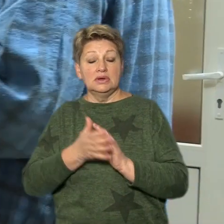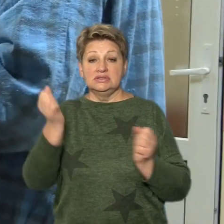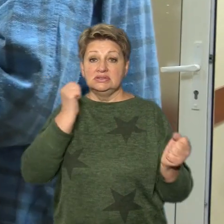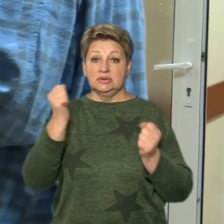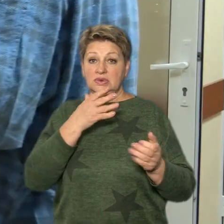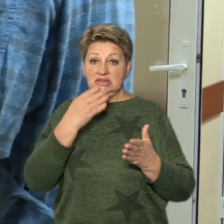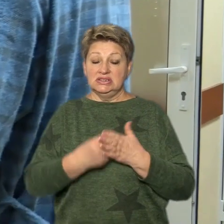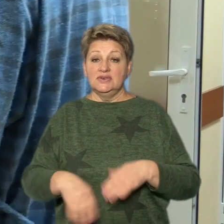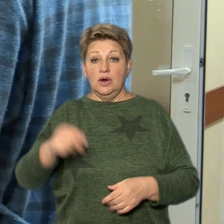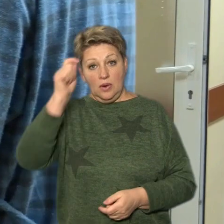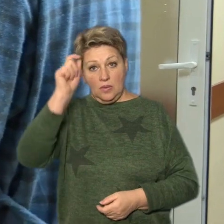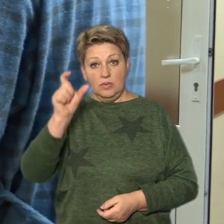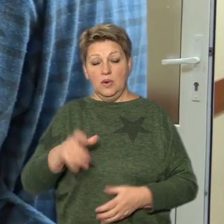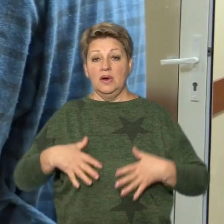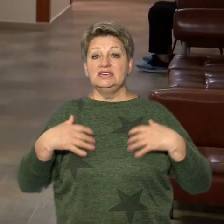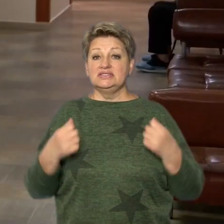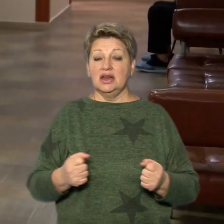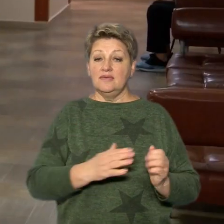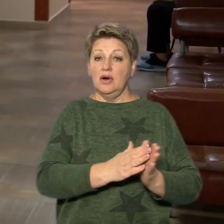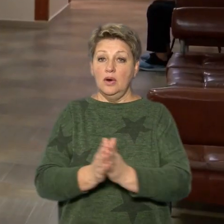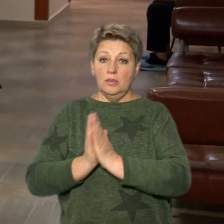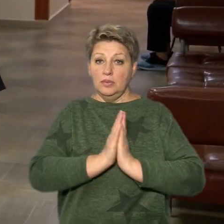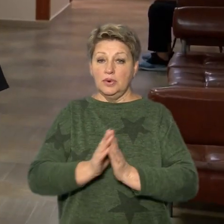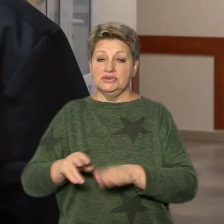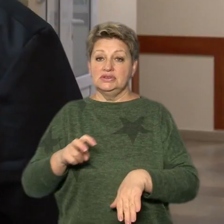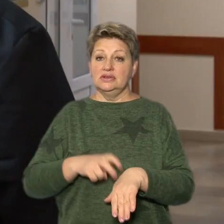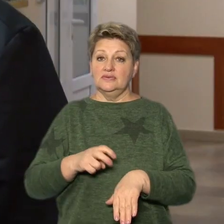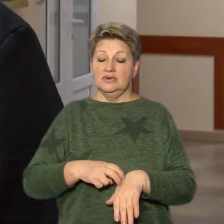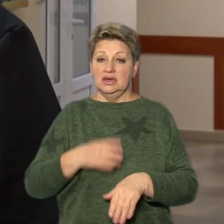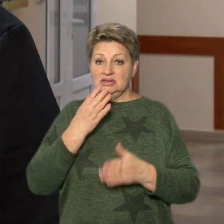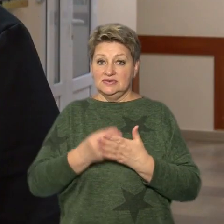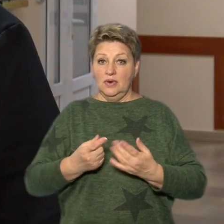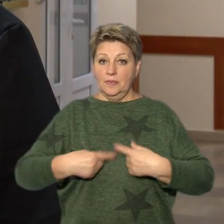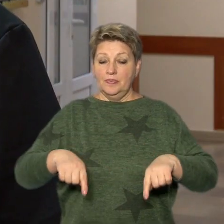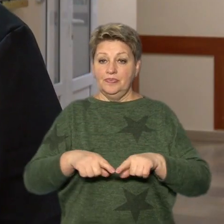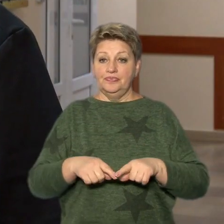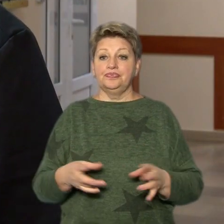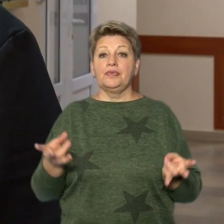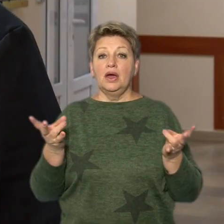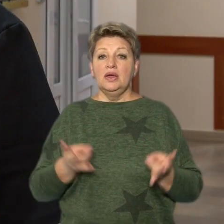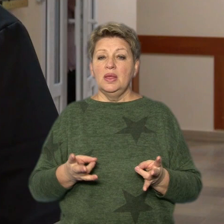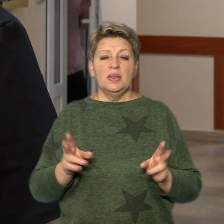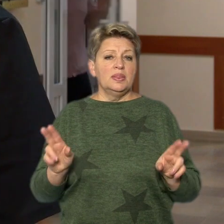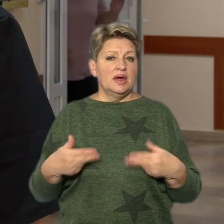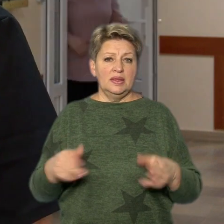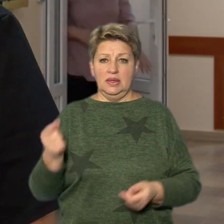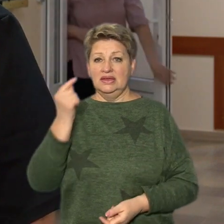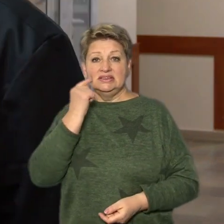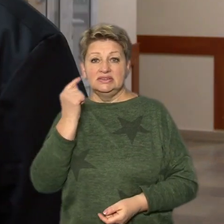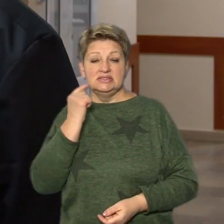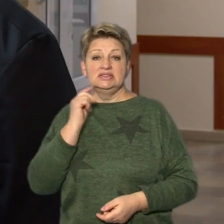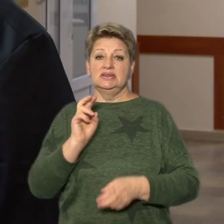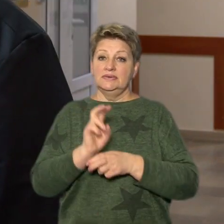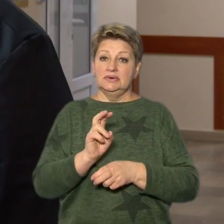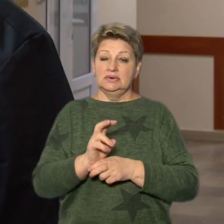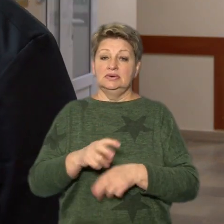здоров'я – те, до чого закликають лікарі, говорить завідувач відділу. Не потрібно соромитися відвідування лікаря-уролога.